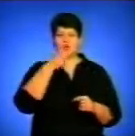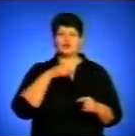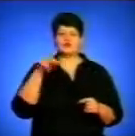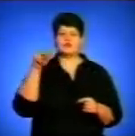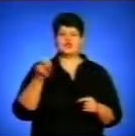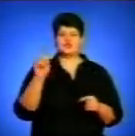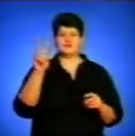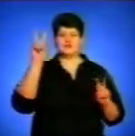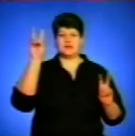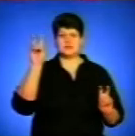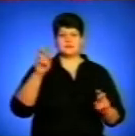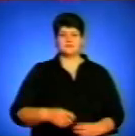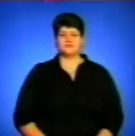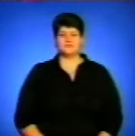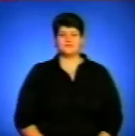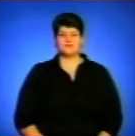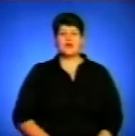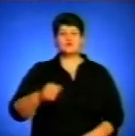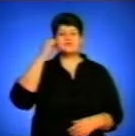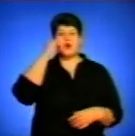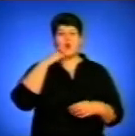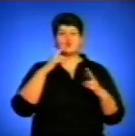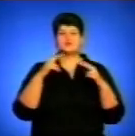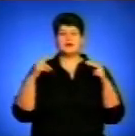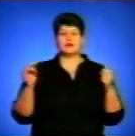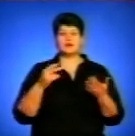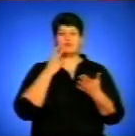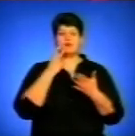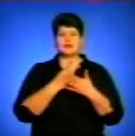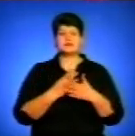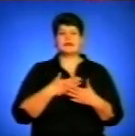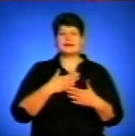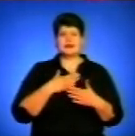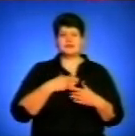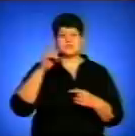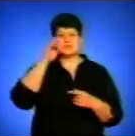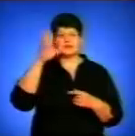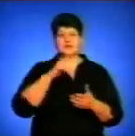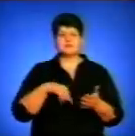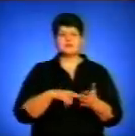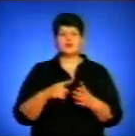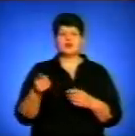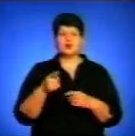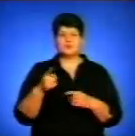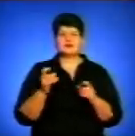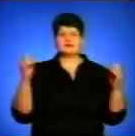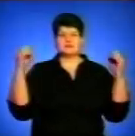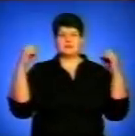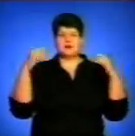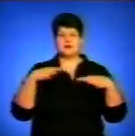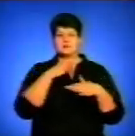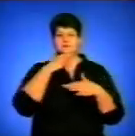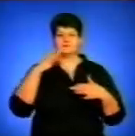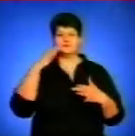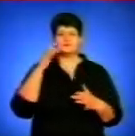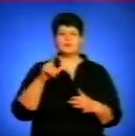Людмила Островська. У Старому замку, який символізує наше славне місто Тернопіль, раз на рік збирається добірна когорта людей,